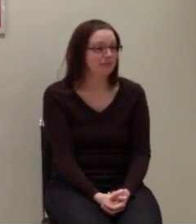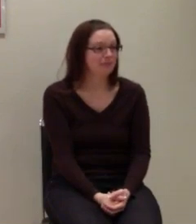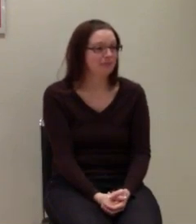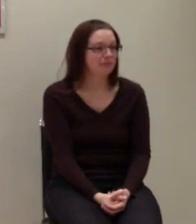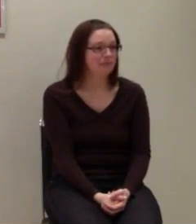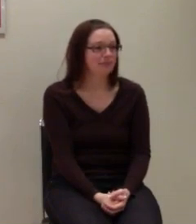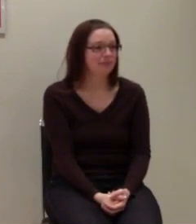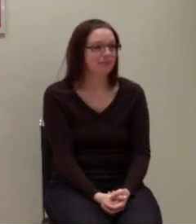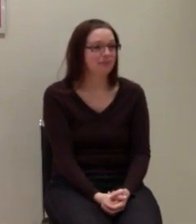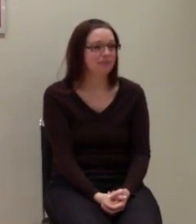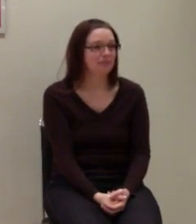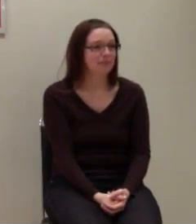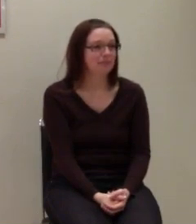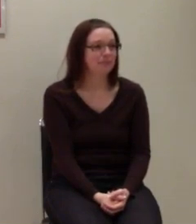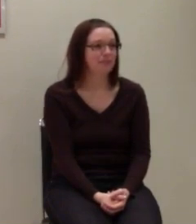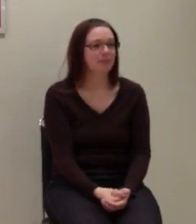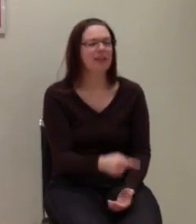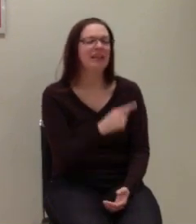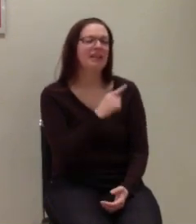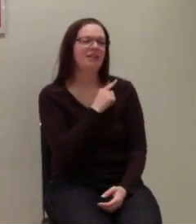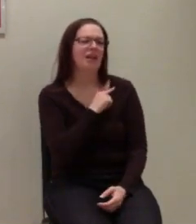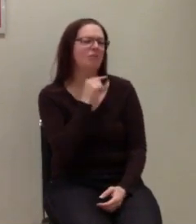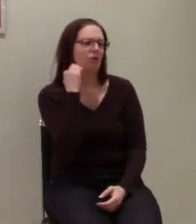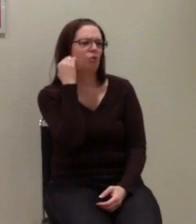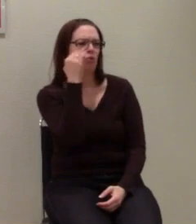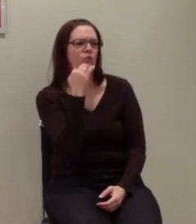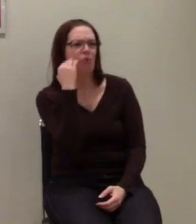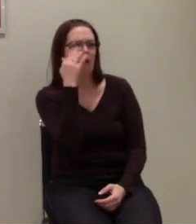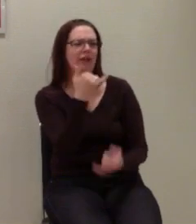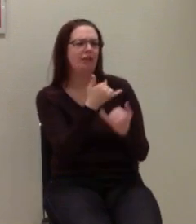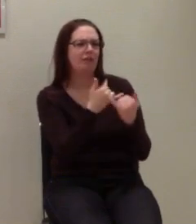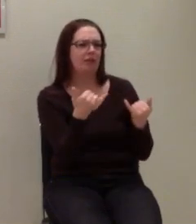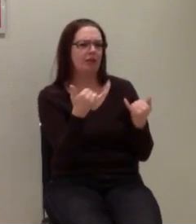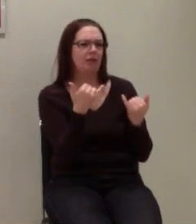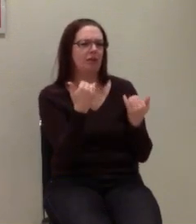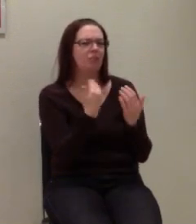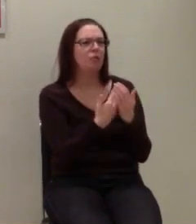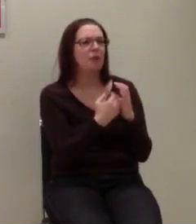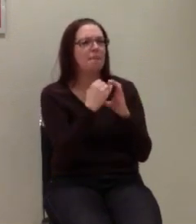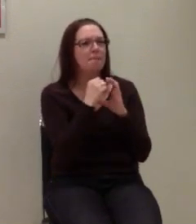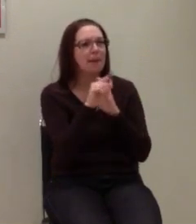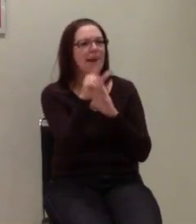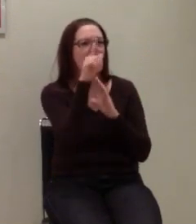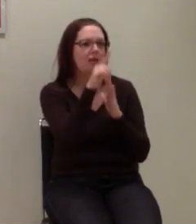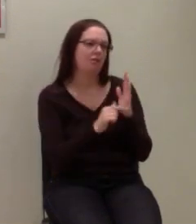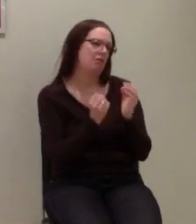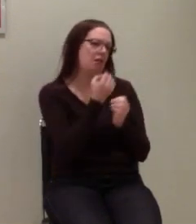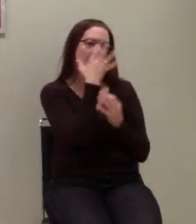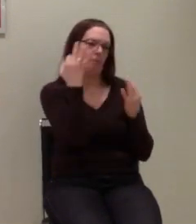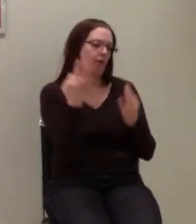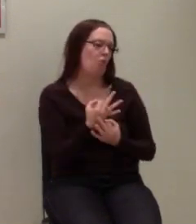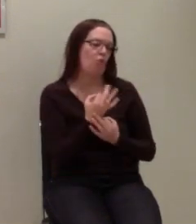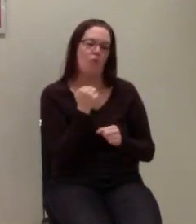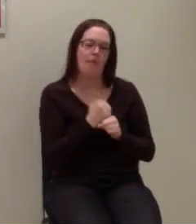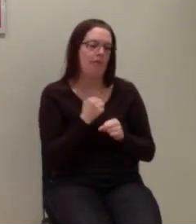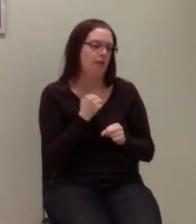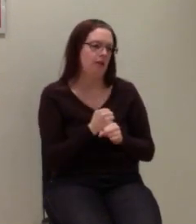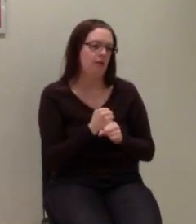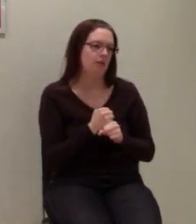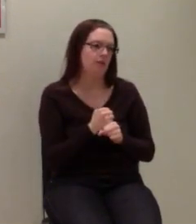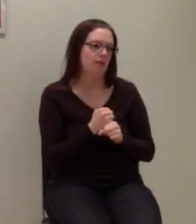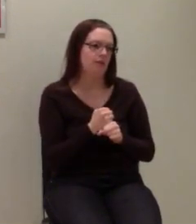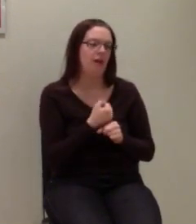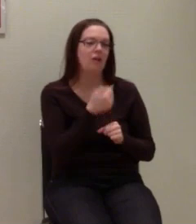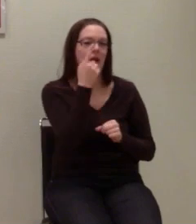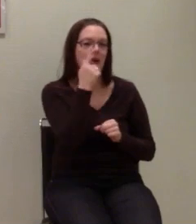Ich hatte mir ja mit dem Arbeitsmittel auch schon Gedanken gemacht, also Mailing-Liste auf jeden Fall, weil per E-Mail